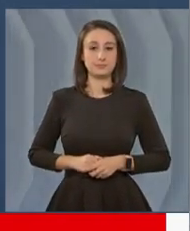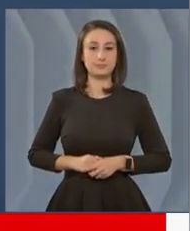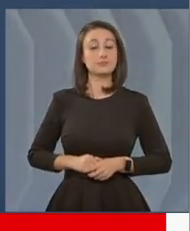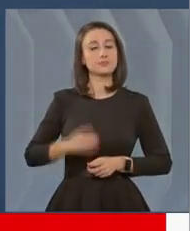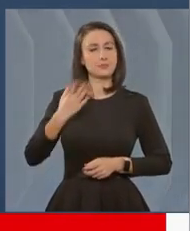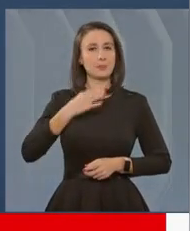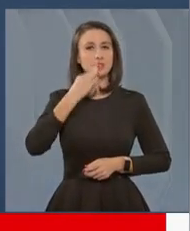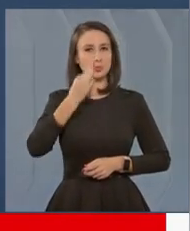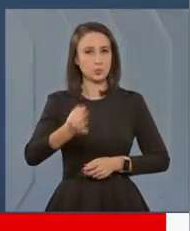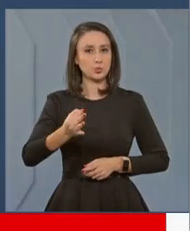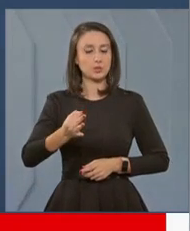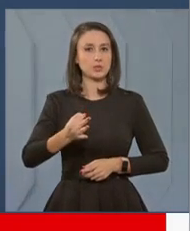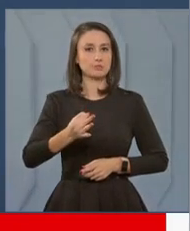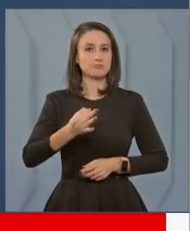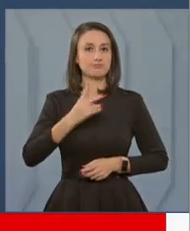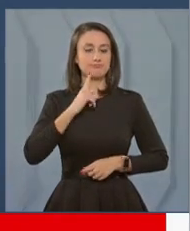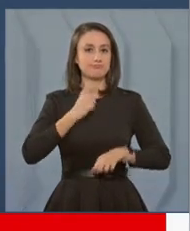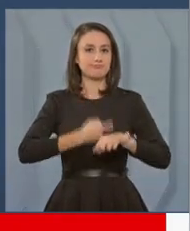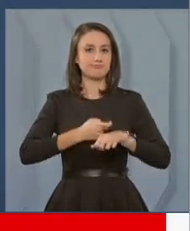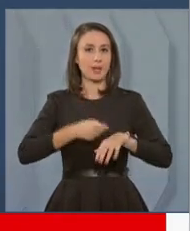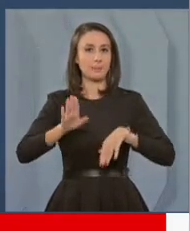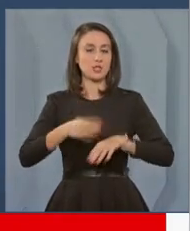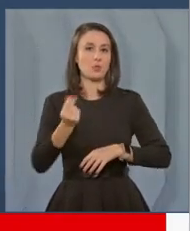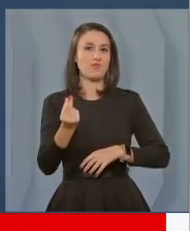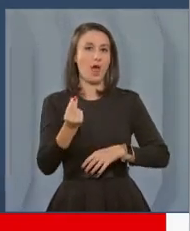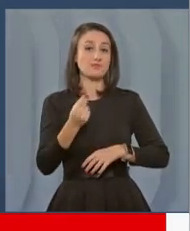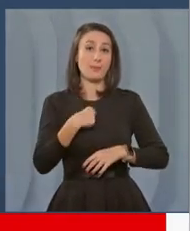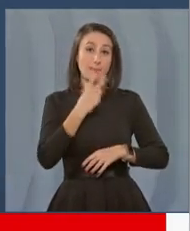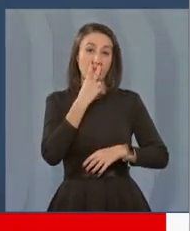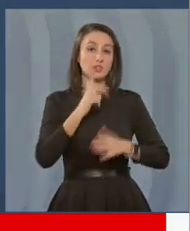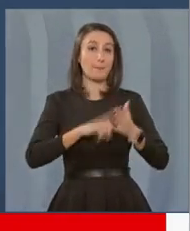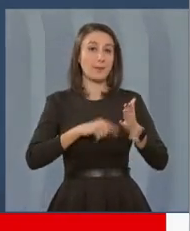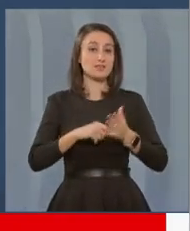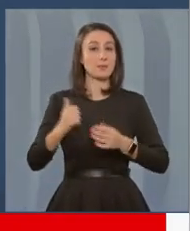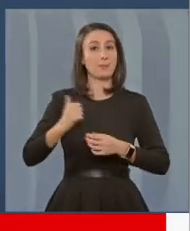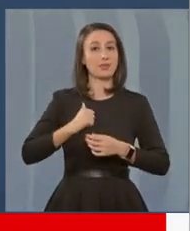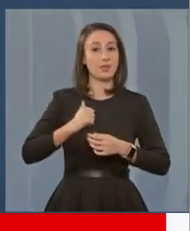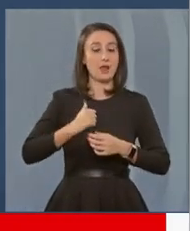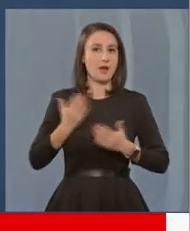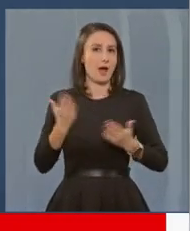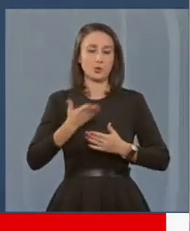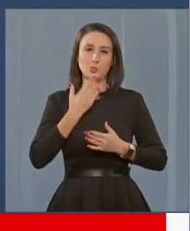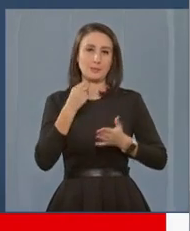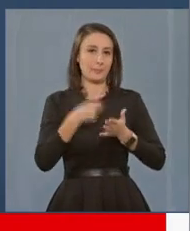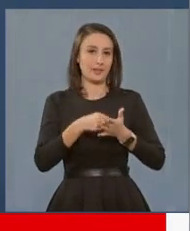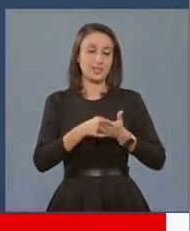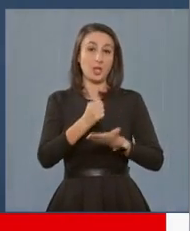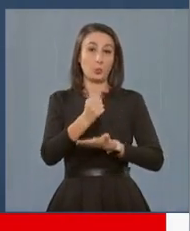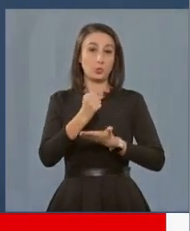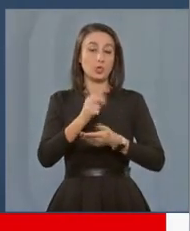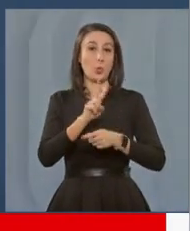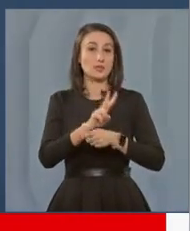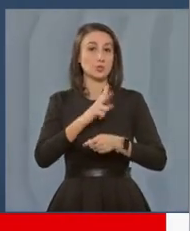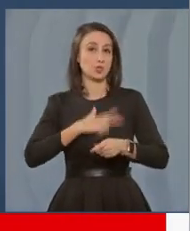declarat incompetența Ministerului de Finanțe în privința pensiilor militare, care nu sunt plătite din bugetul de